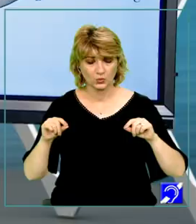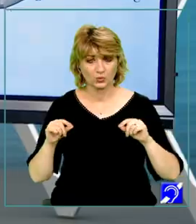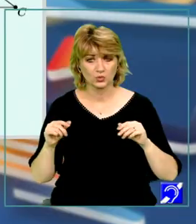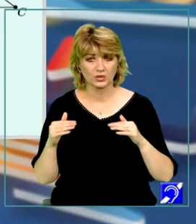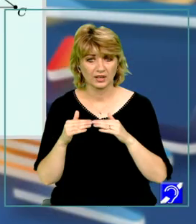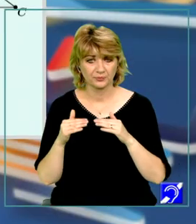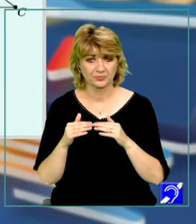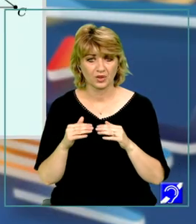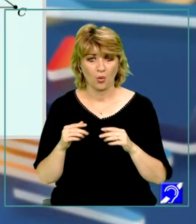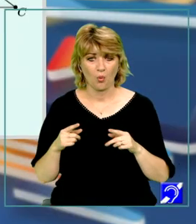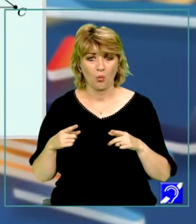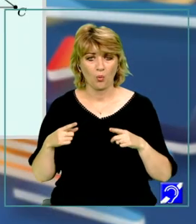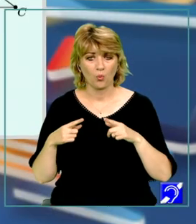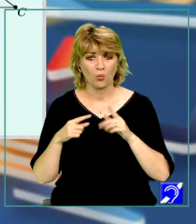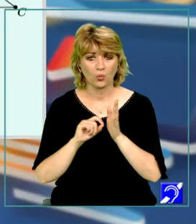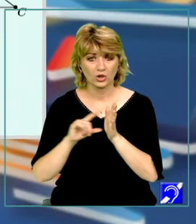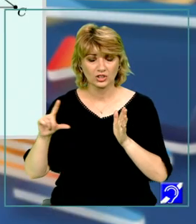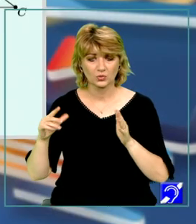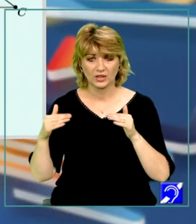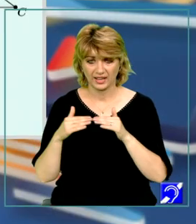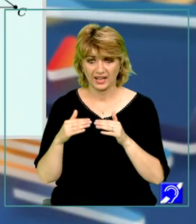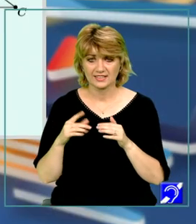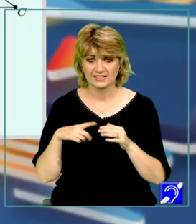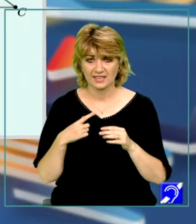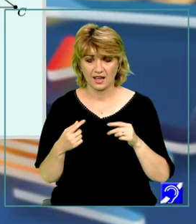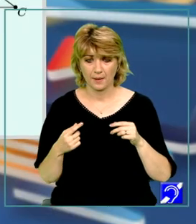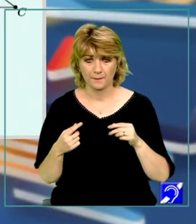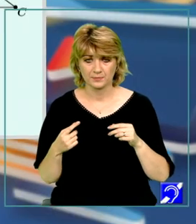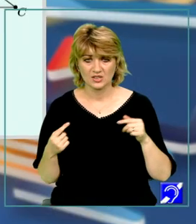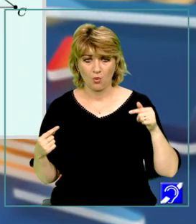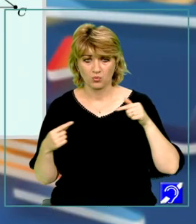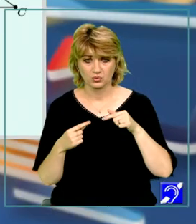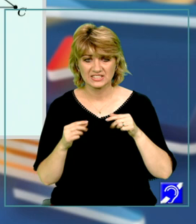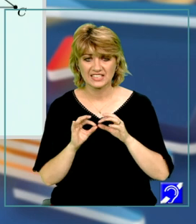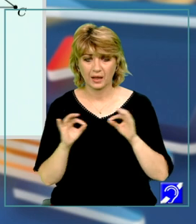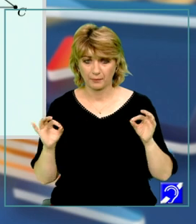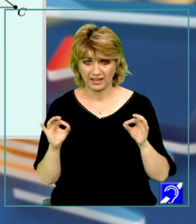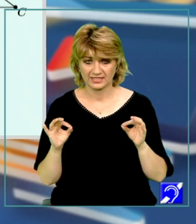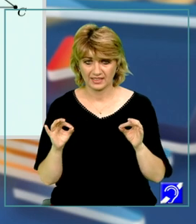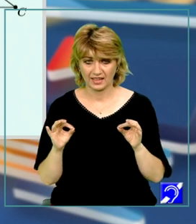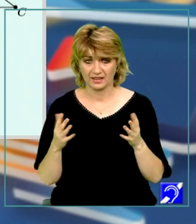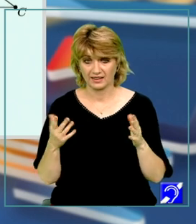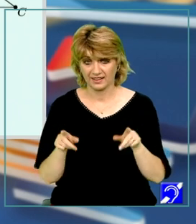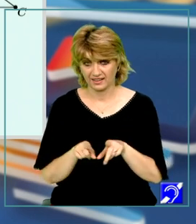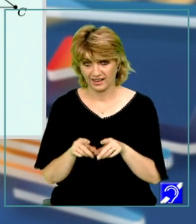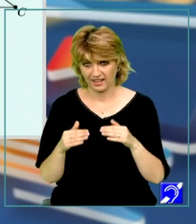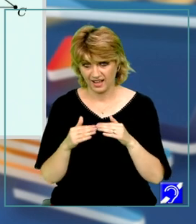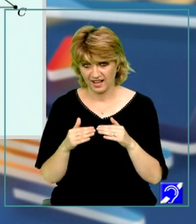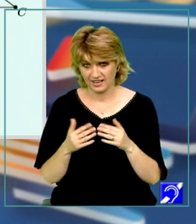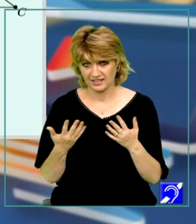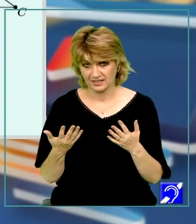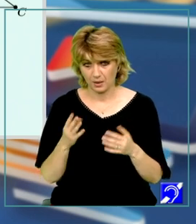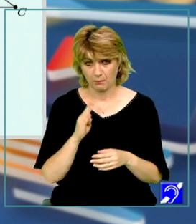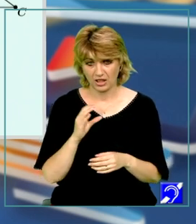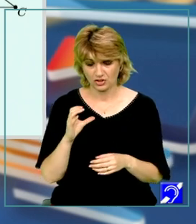la unghiuri congruente se opun segmente congruente. Prin urmare, B,